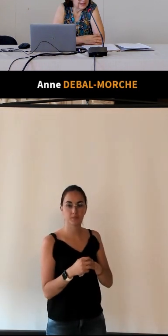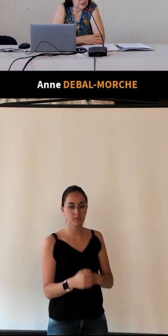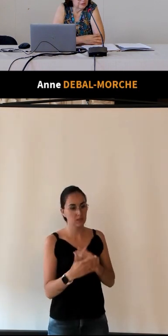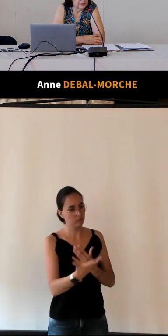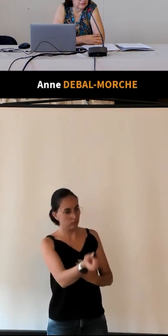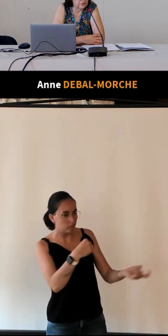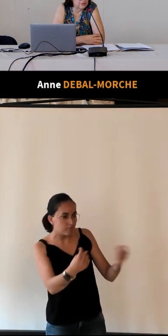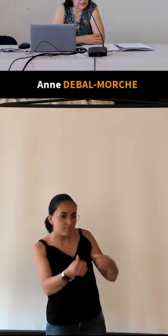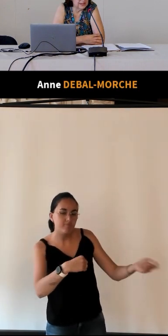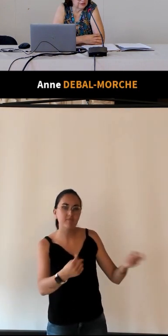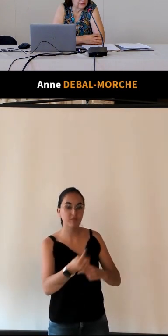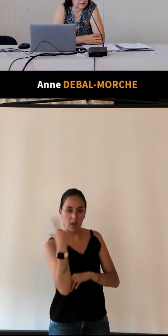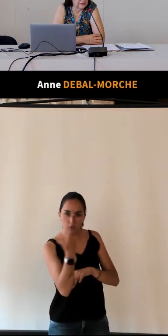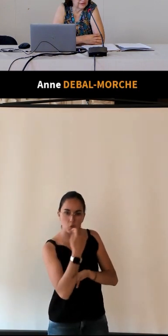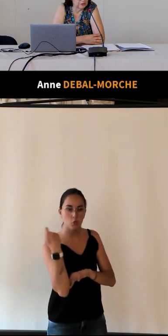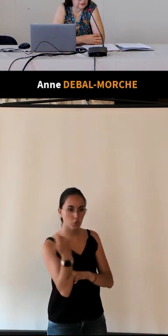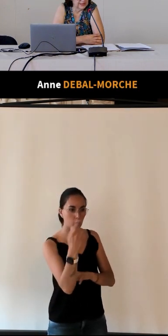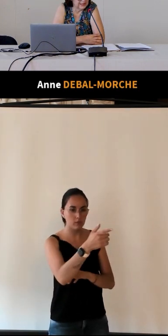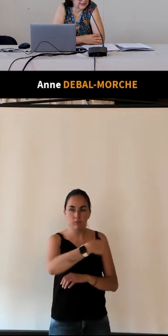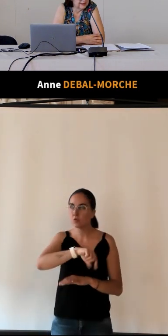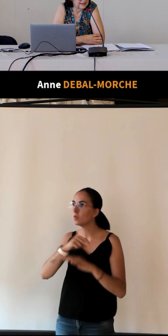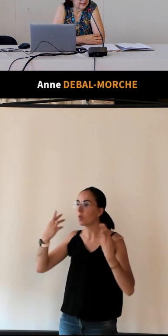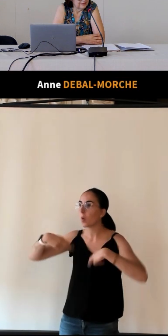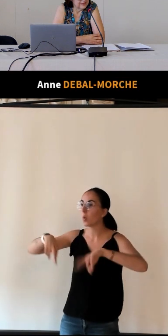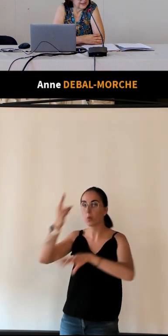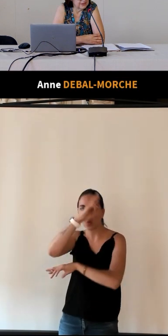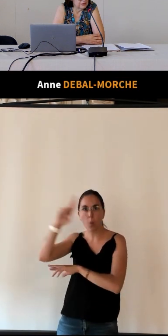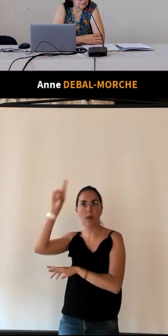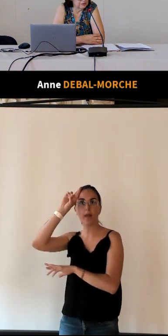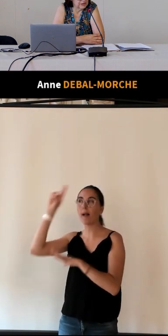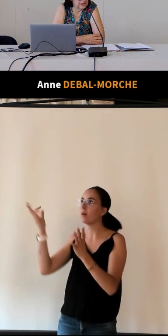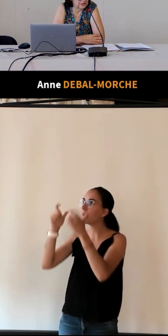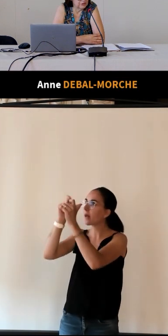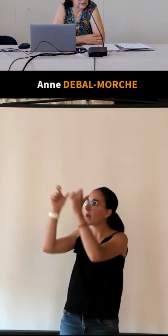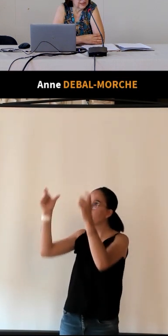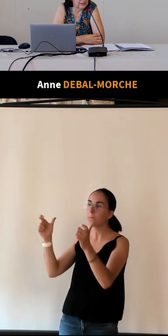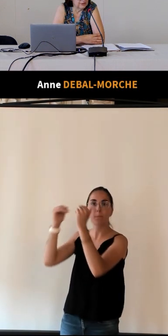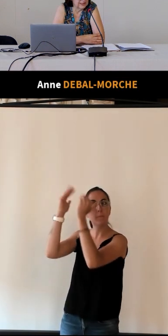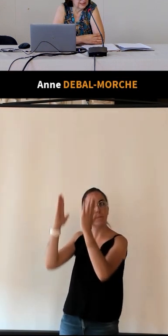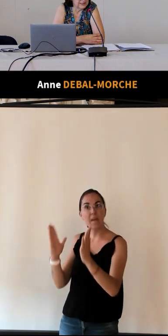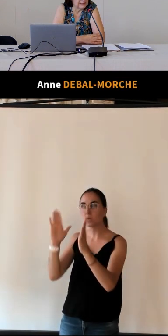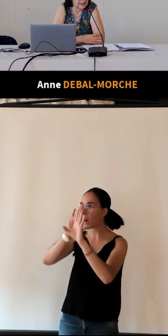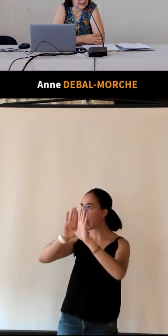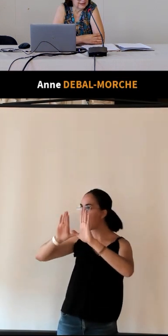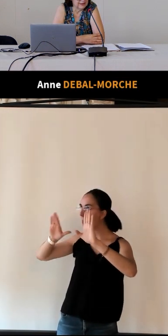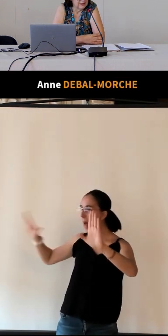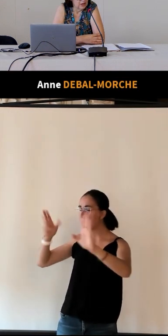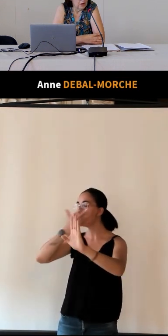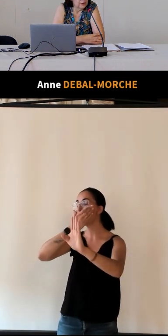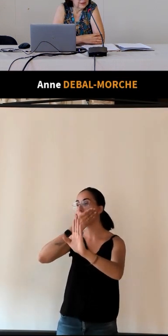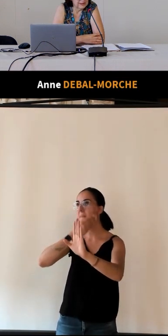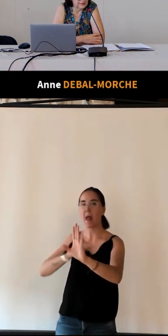Examinez ce point de vue unique que vous offre la rue Royale, avec ces maisons d'une architecture si régulière et si belle.